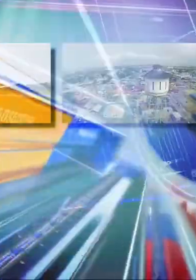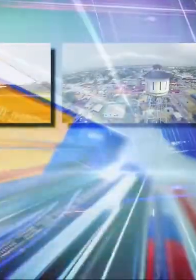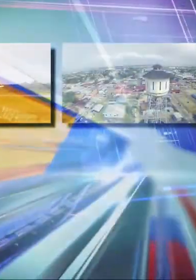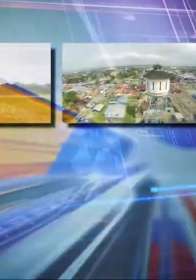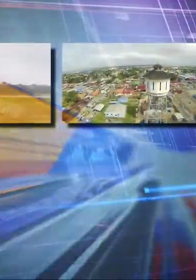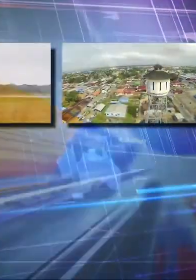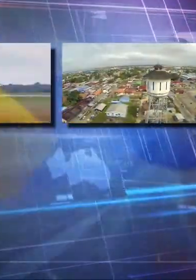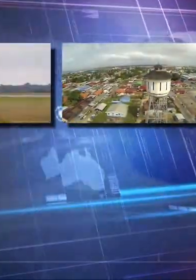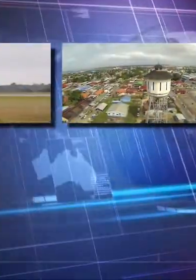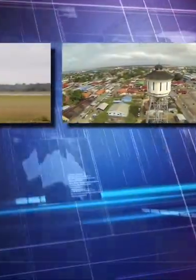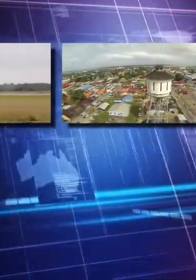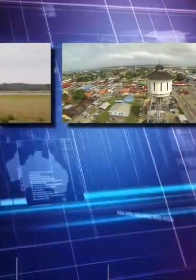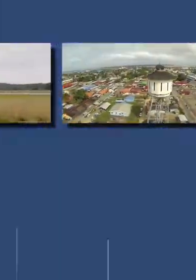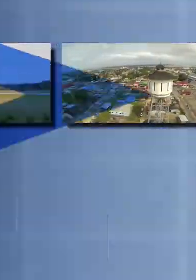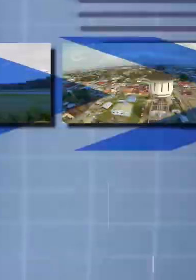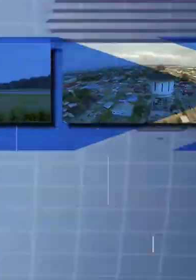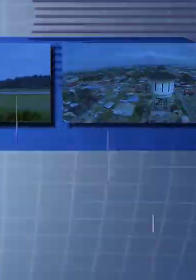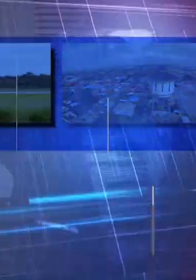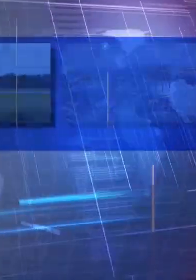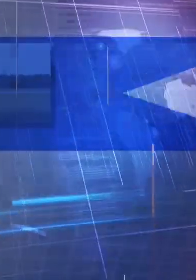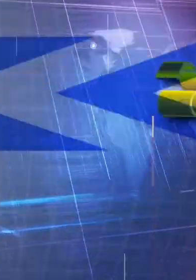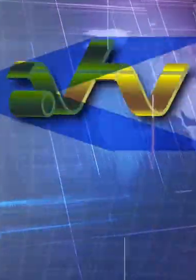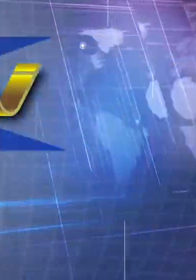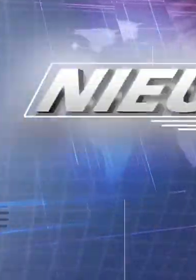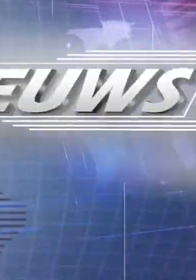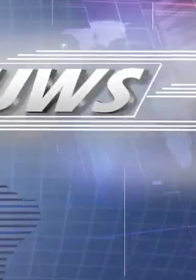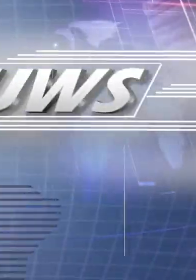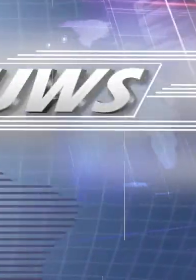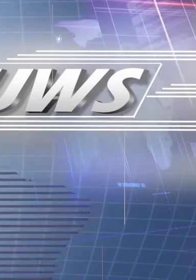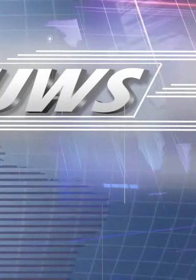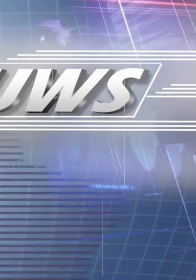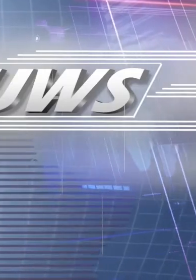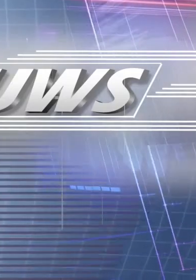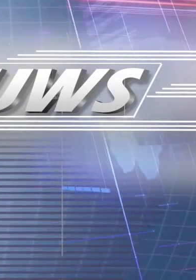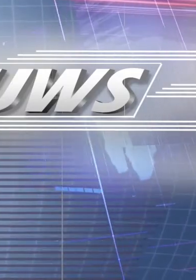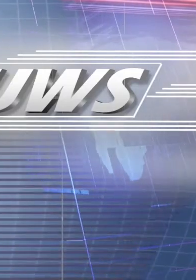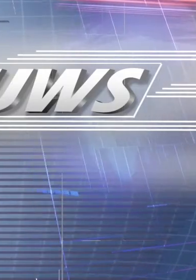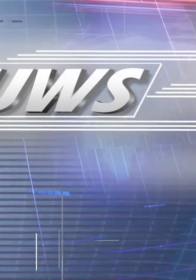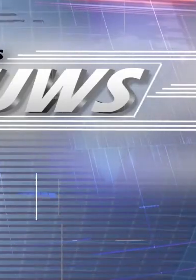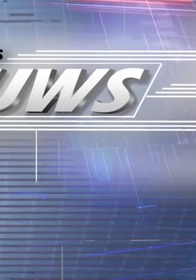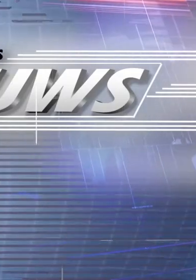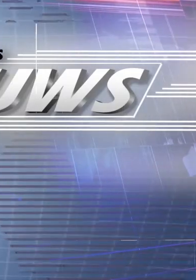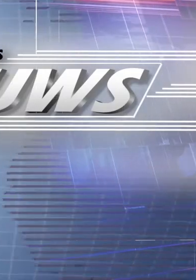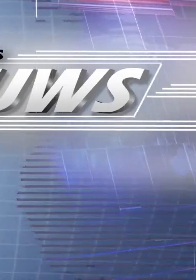Gelderland 2021